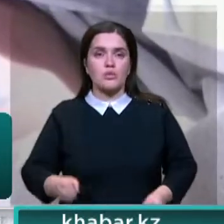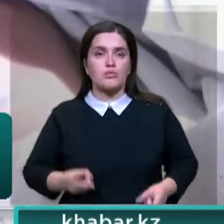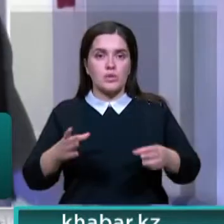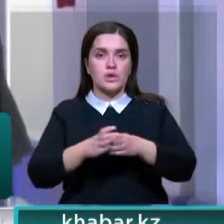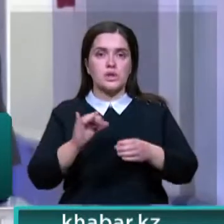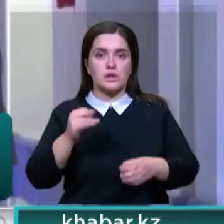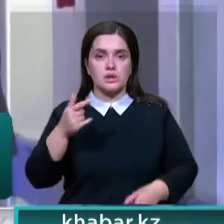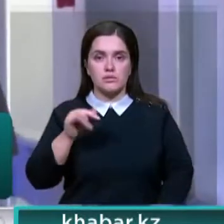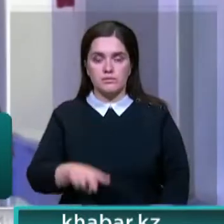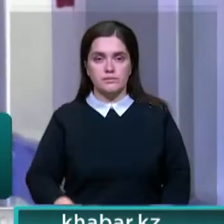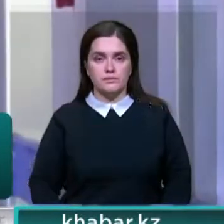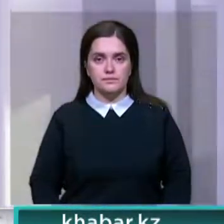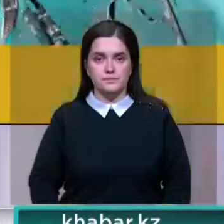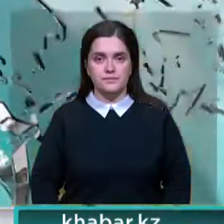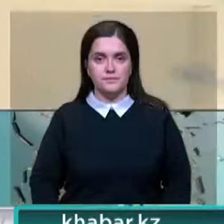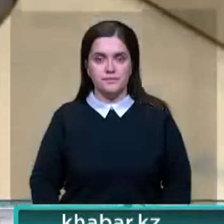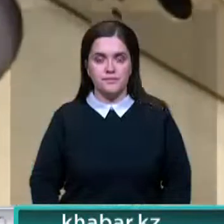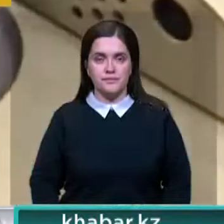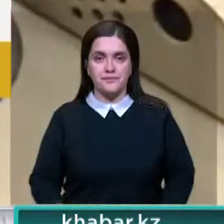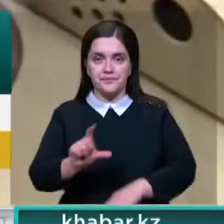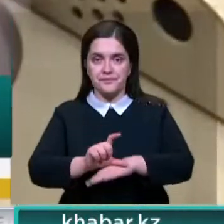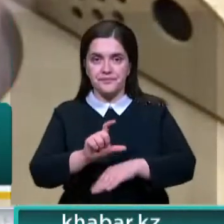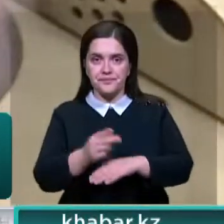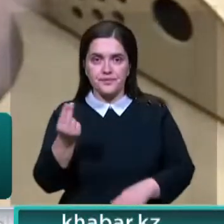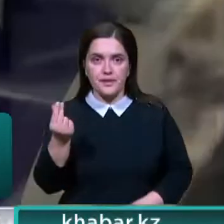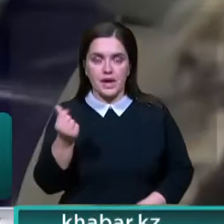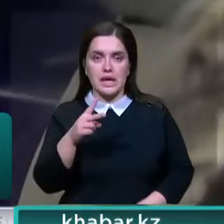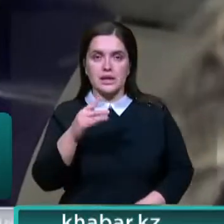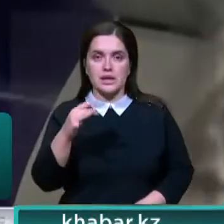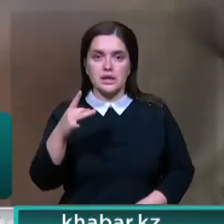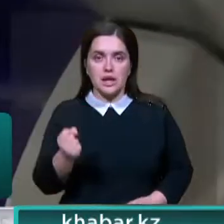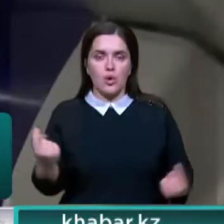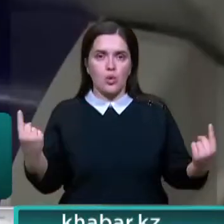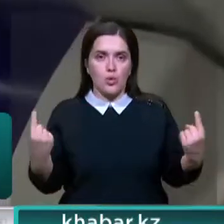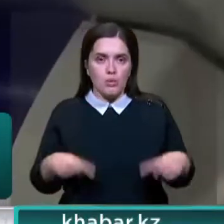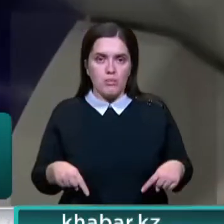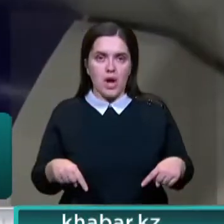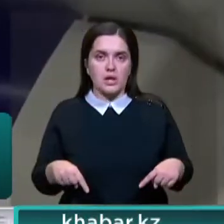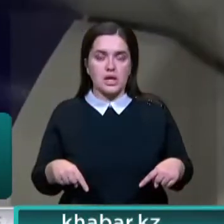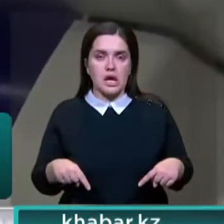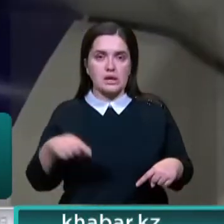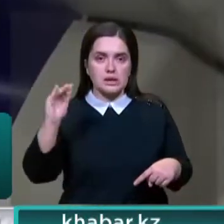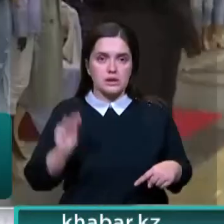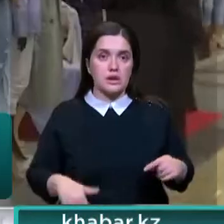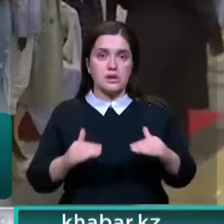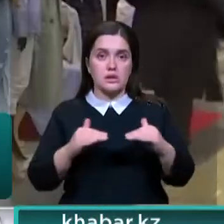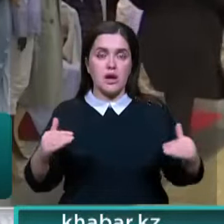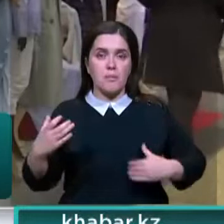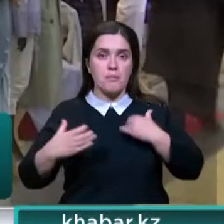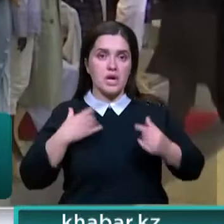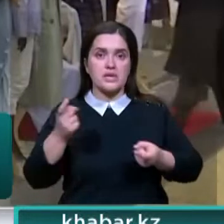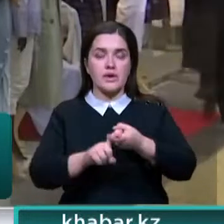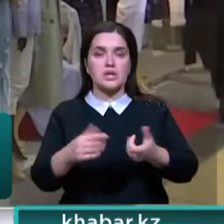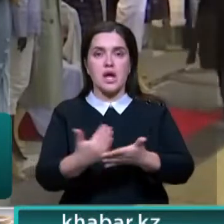группировки ИГИЛ. Турецкая лира упала до рекордно низкого уровня. Паника на рынке связана с